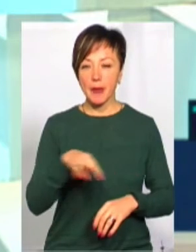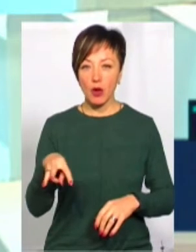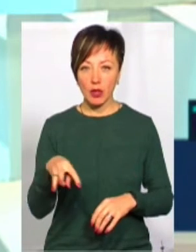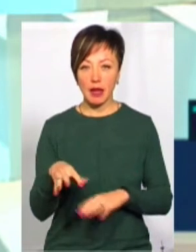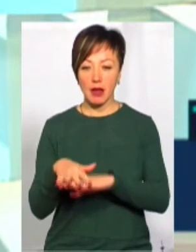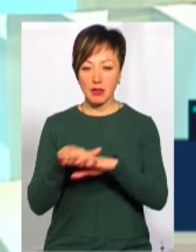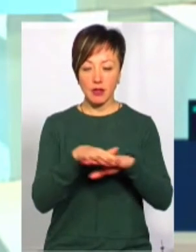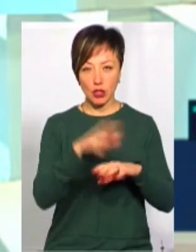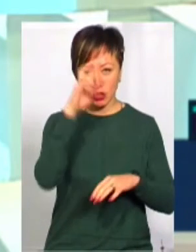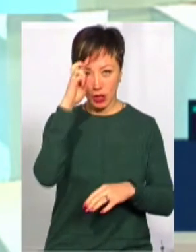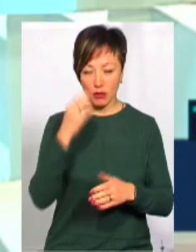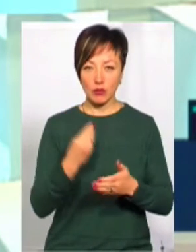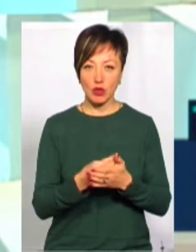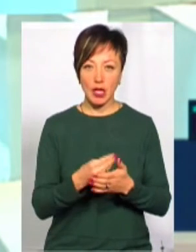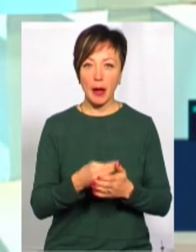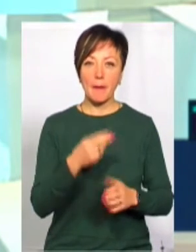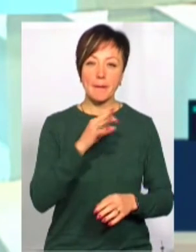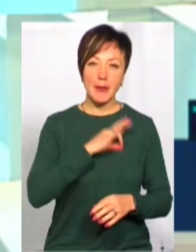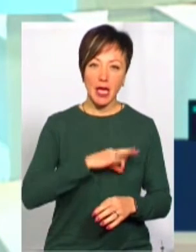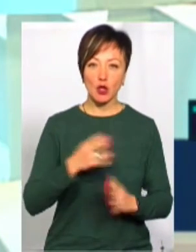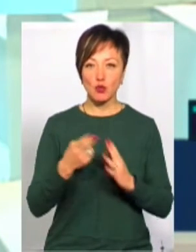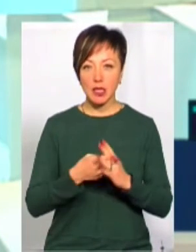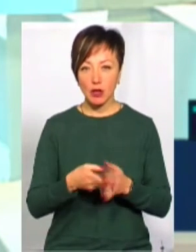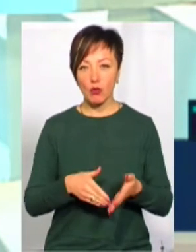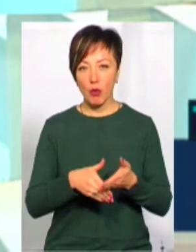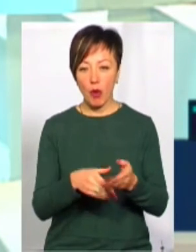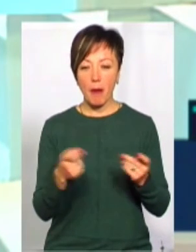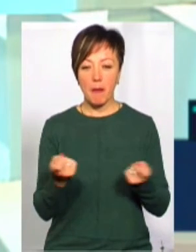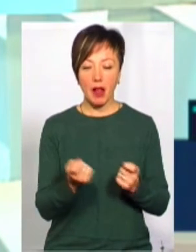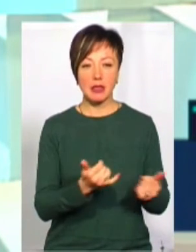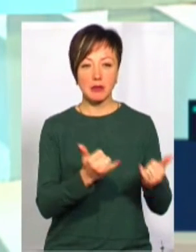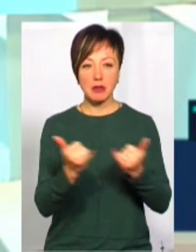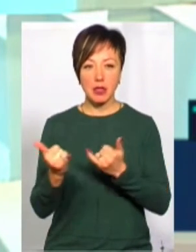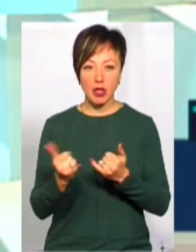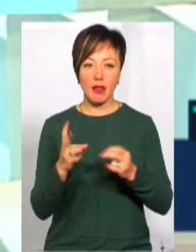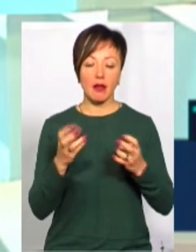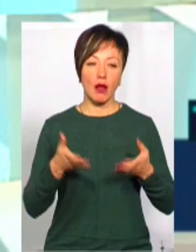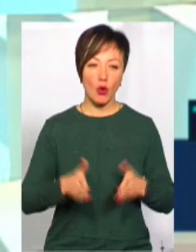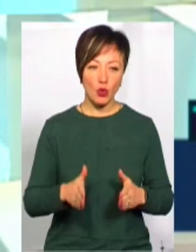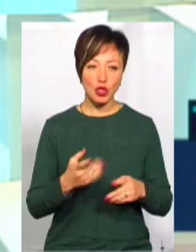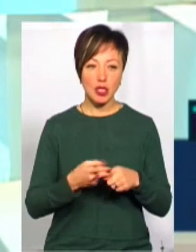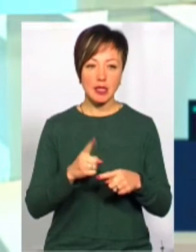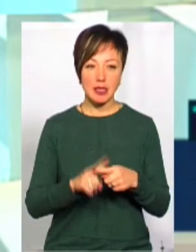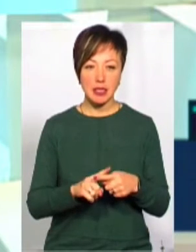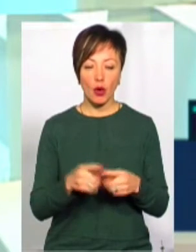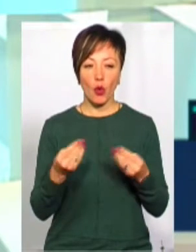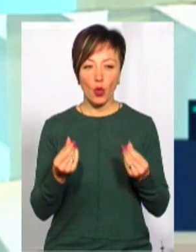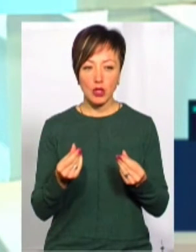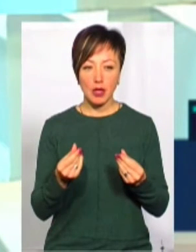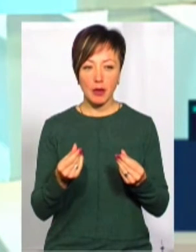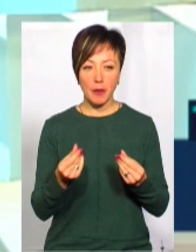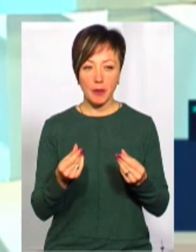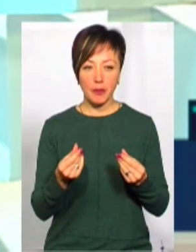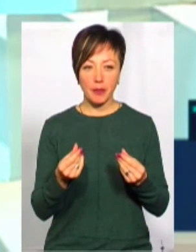з державного бюджету, це пільги, субсидії і допомоги, малозабезпеченим на народження, тому що ці, по суті, кошти